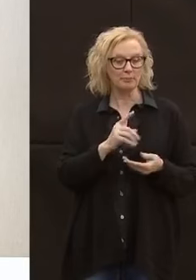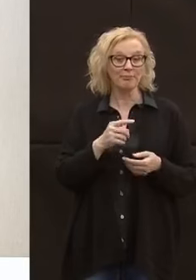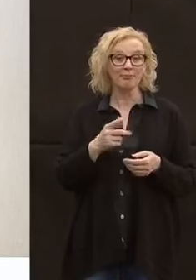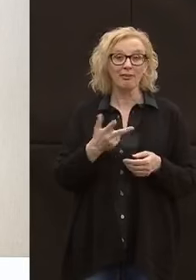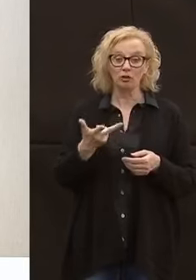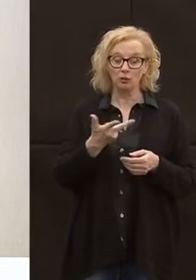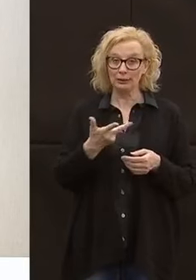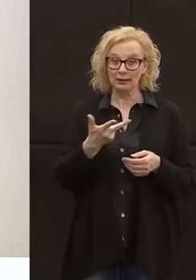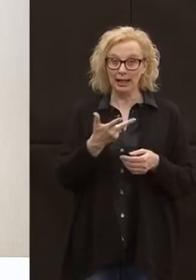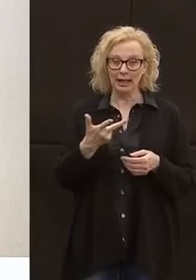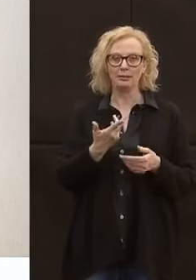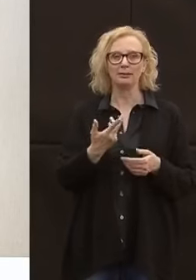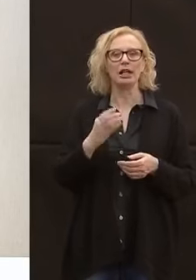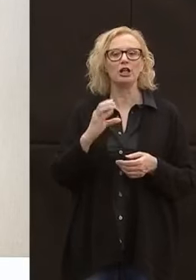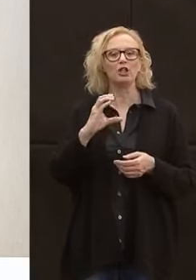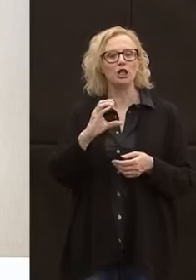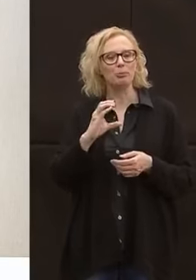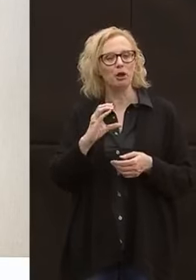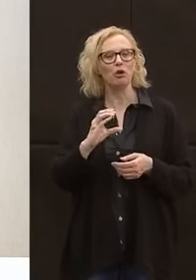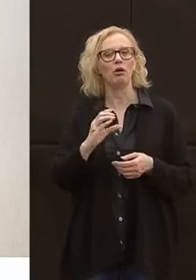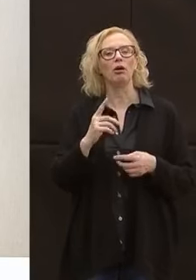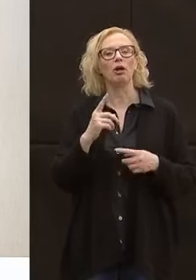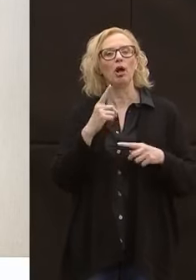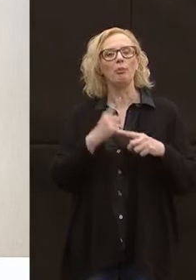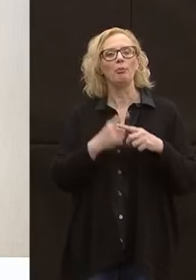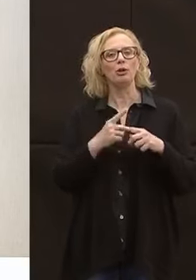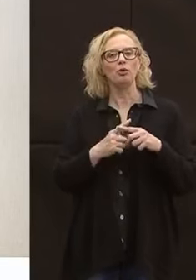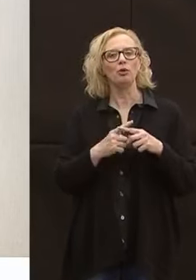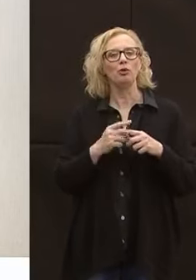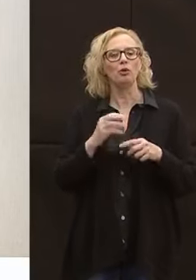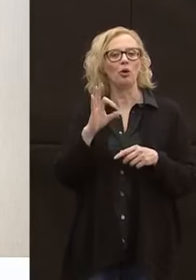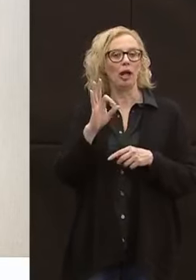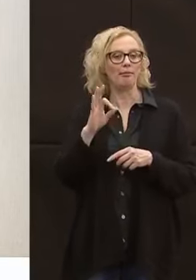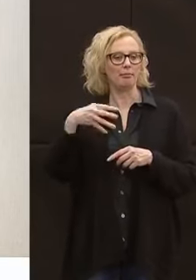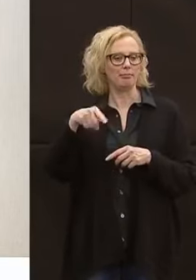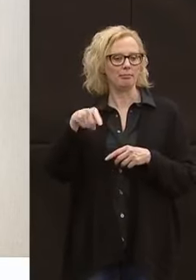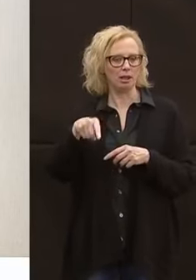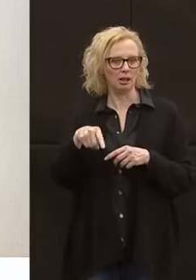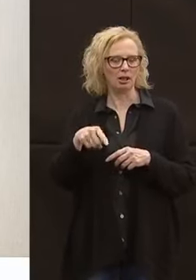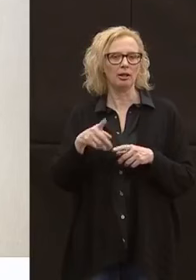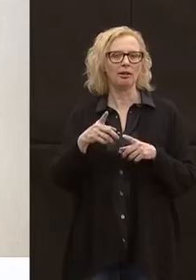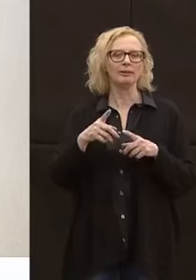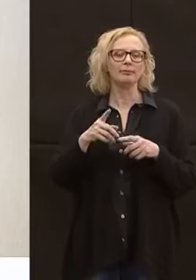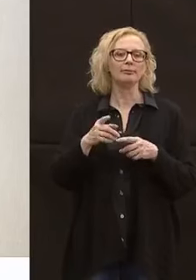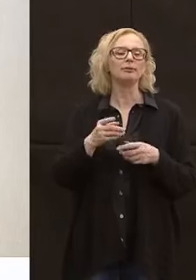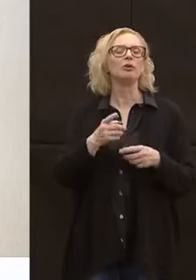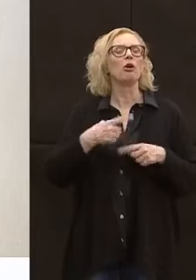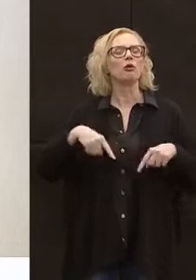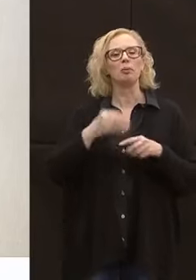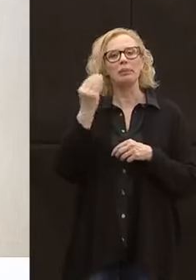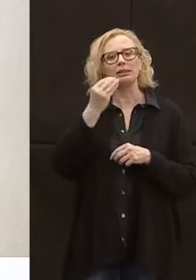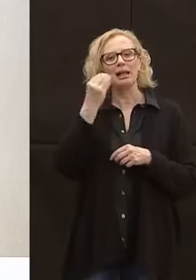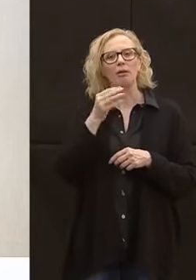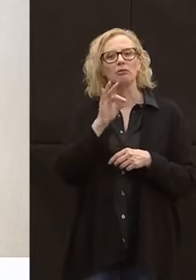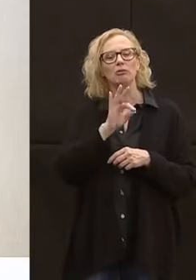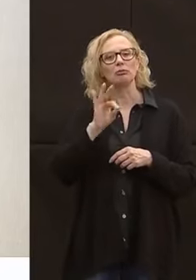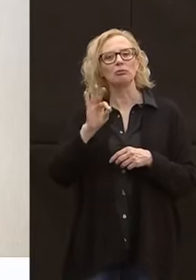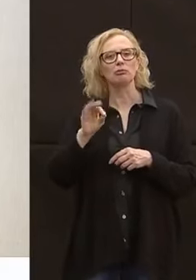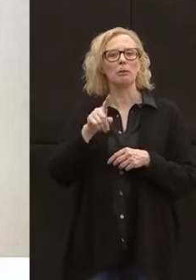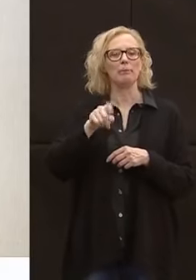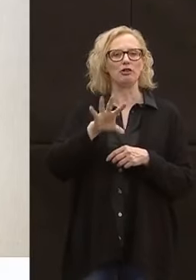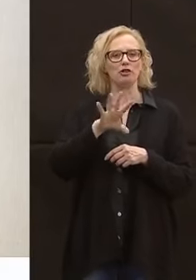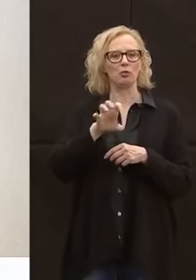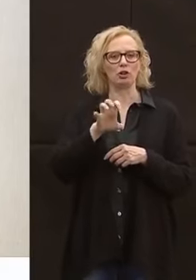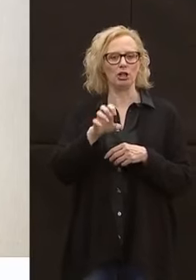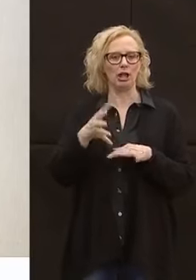soggetti, Cibio e FM, riteniamo che comunque il numero standard per noi intorno ai 1500